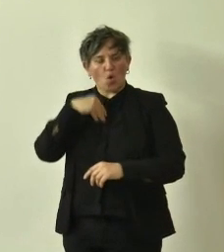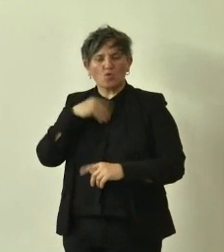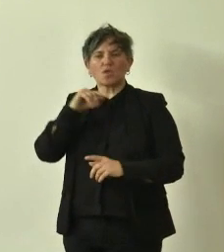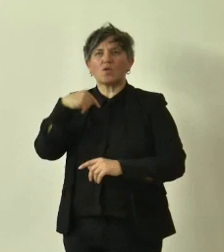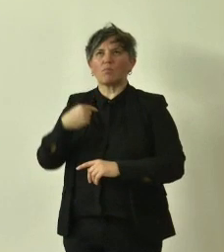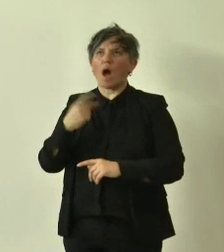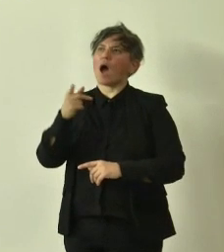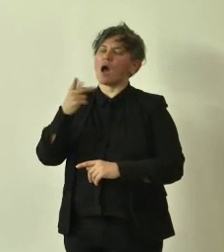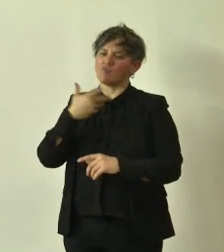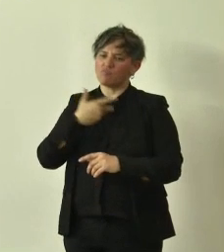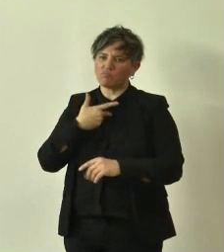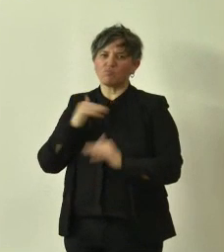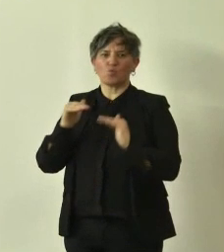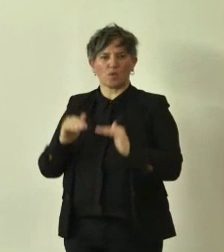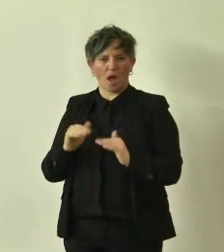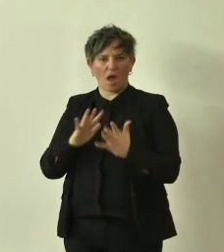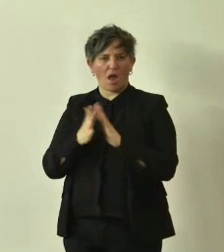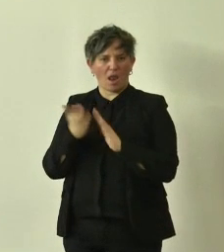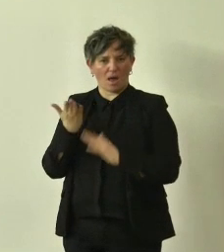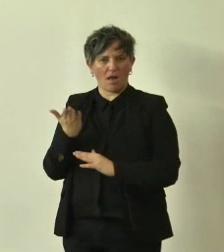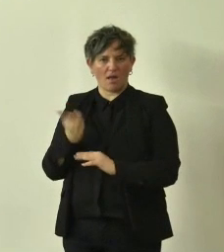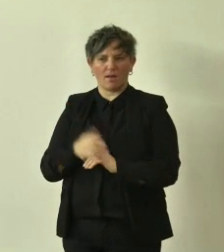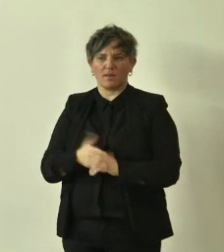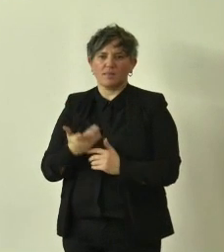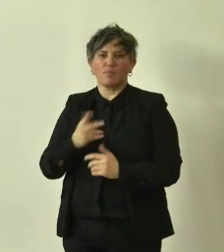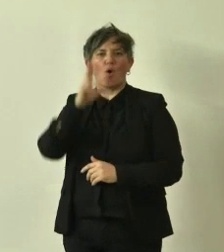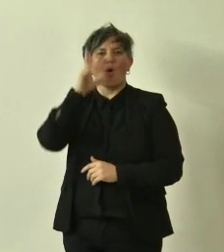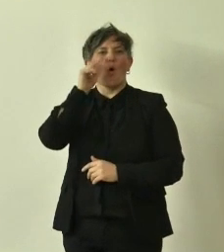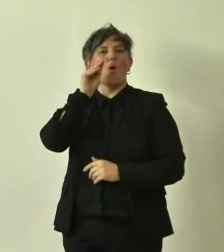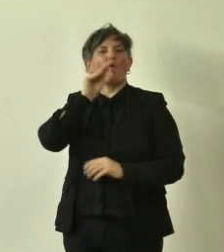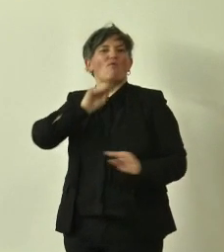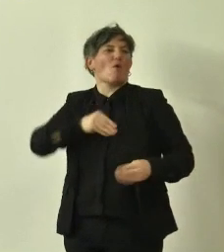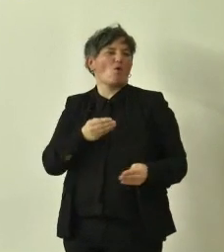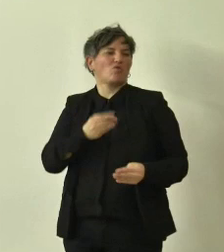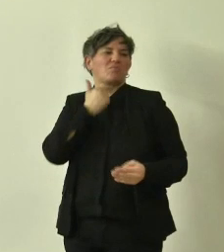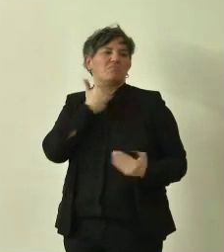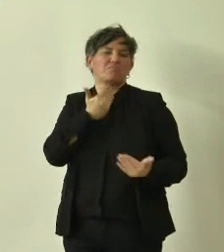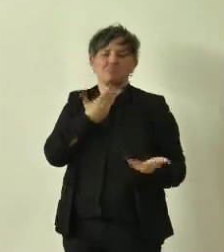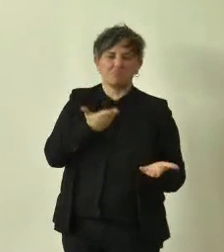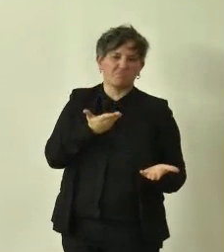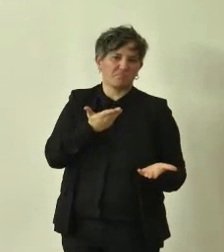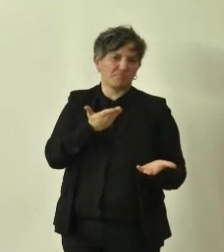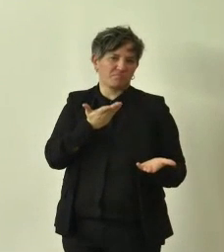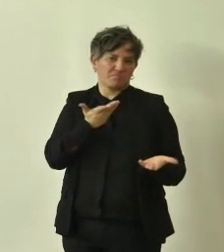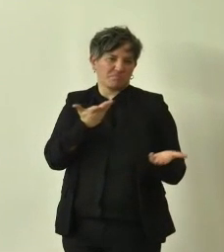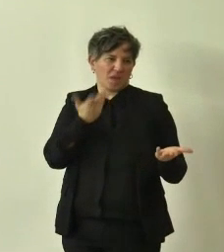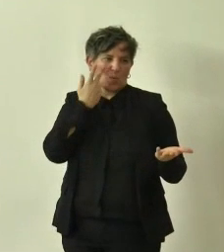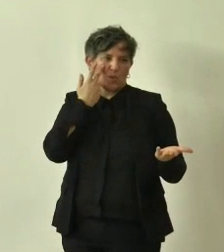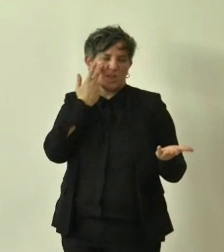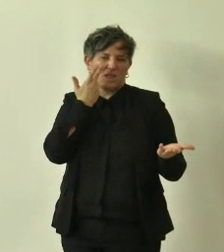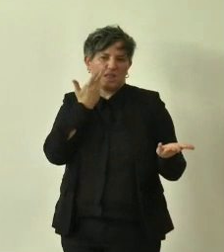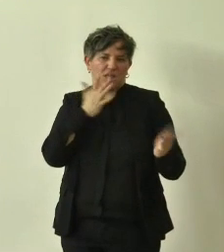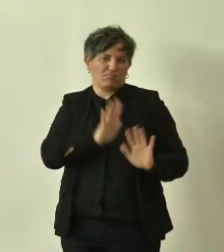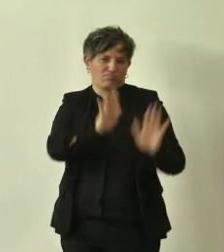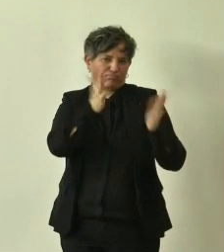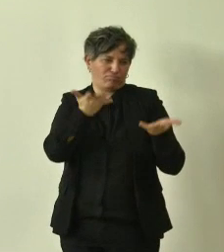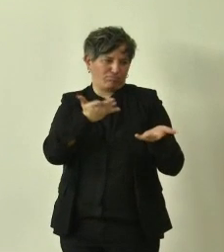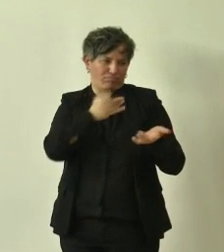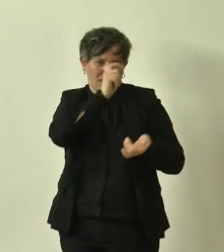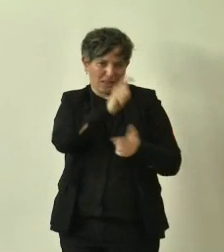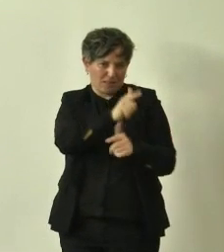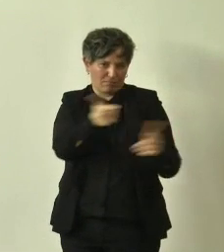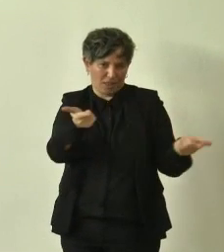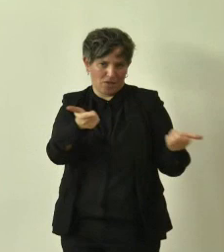tutelare il patrimonio quando non conosciamo una cosa non ci rendiamo conto di quello che abbiamo attorno e che magari anche stiamo